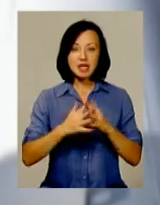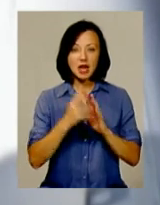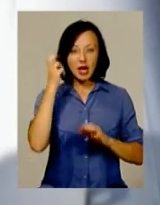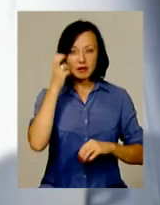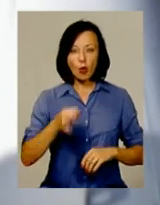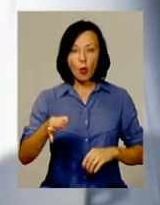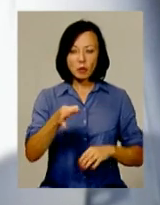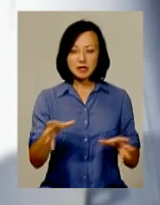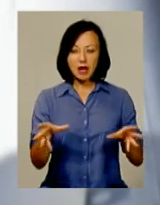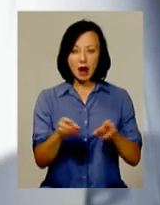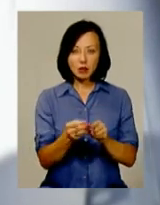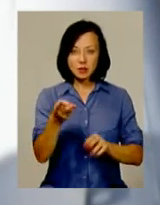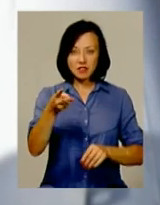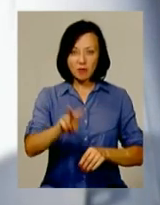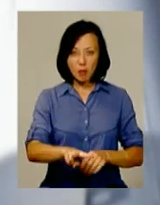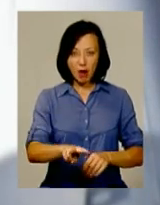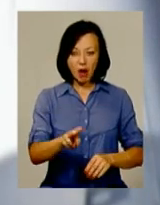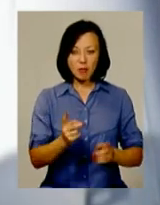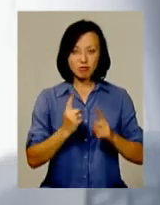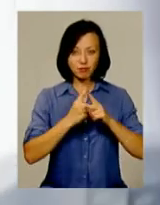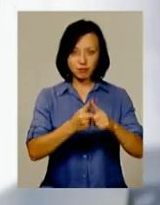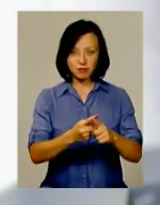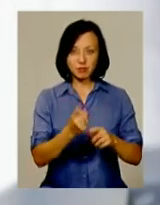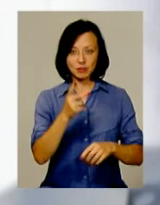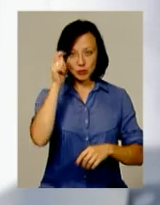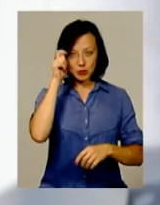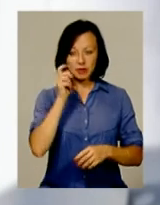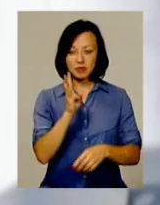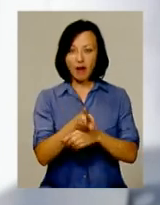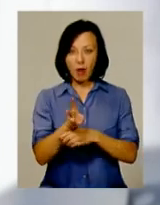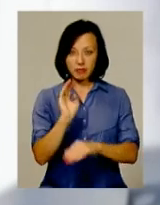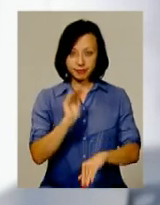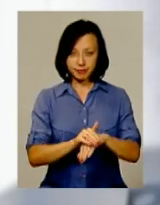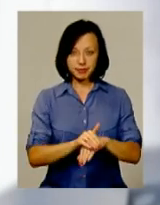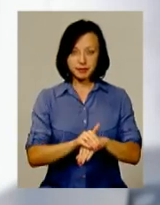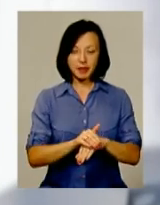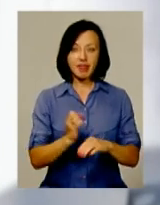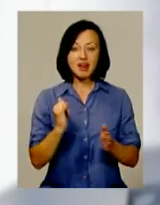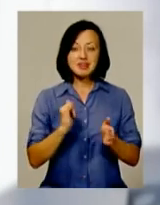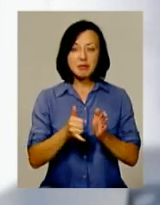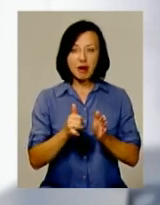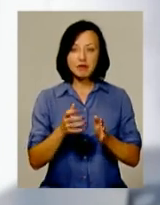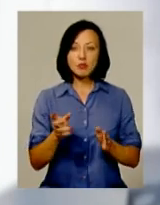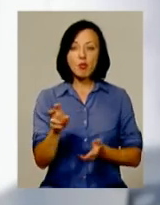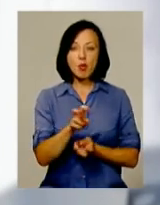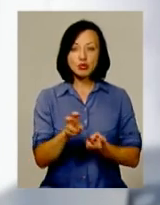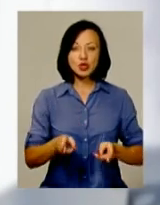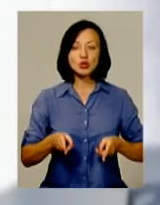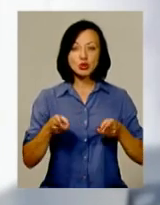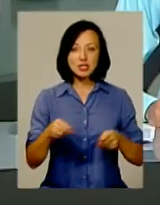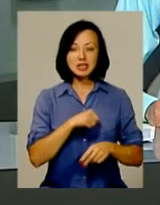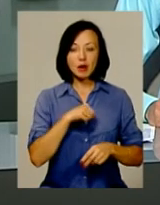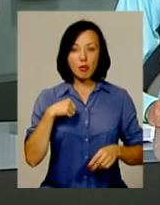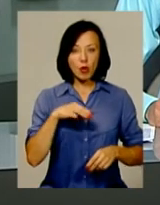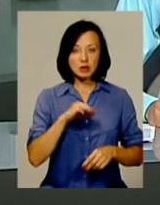разом із двома попутниками. Цей факт зафіксували камери відеоспостереження на АЗС. Пошуки злочинців та самого Тараса